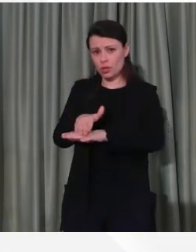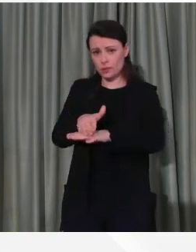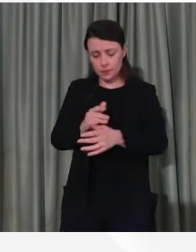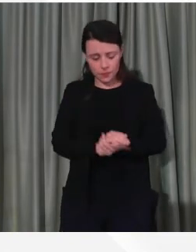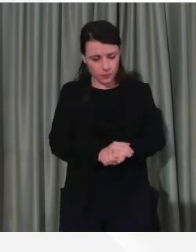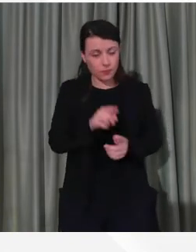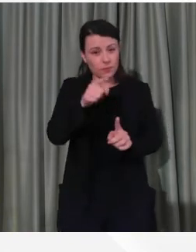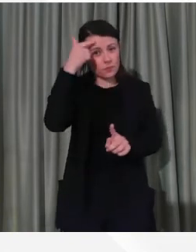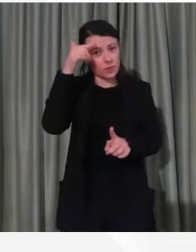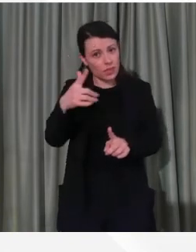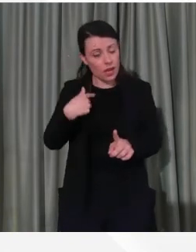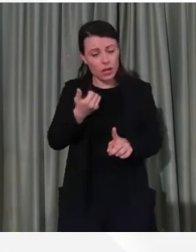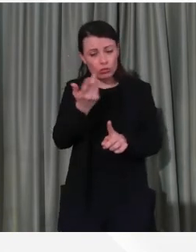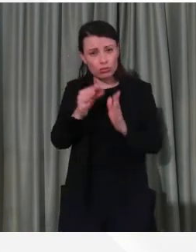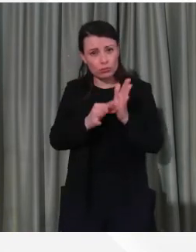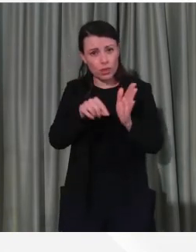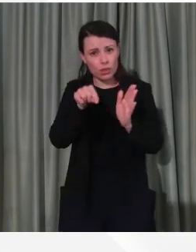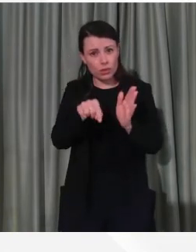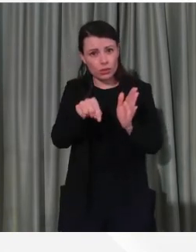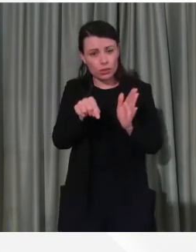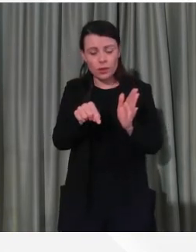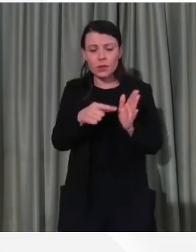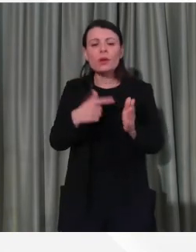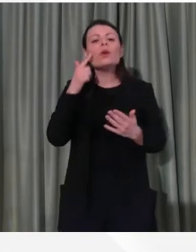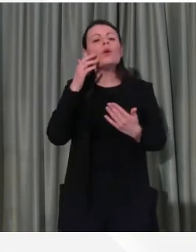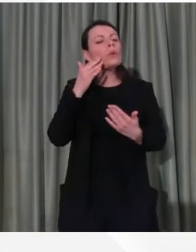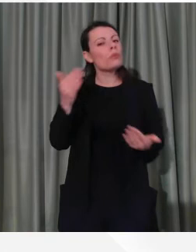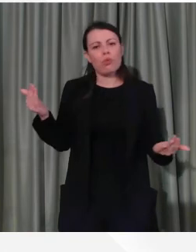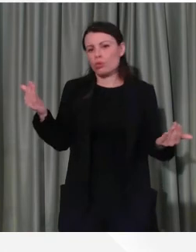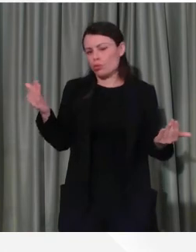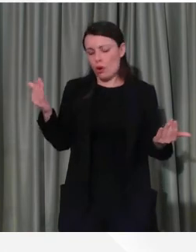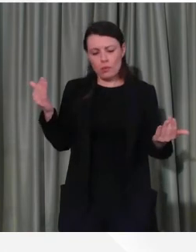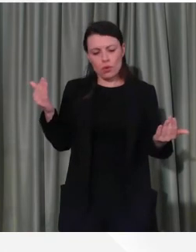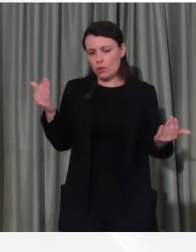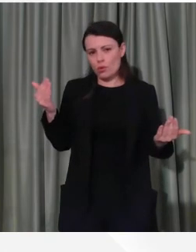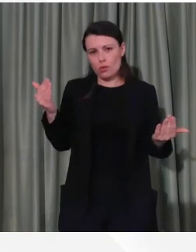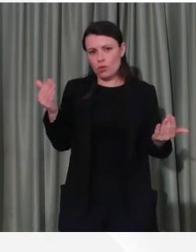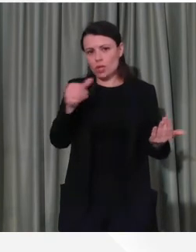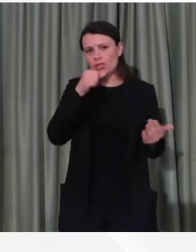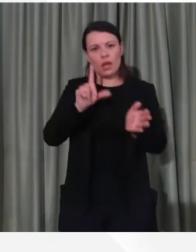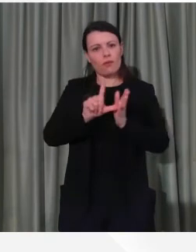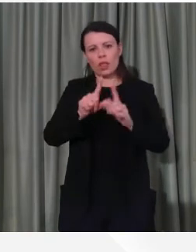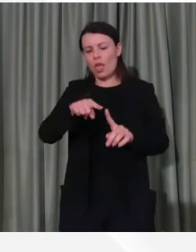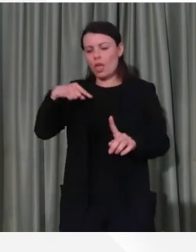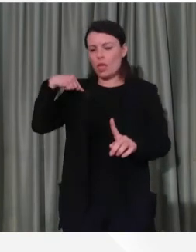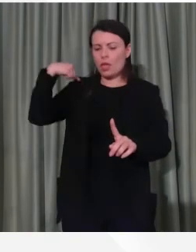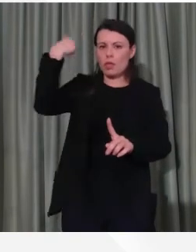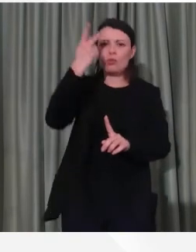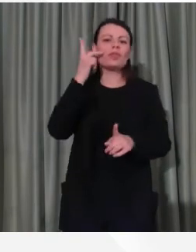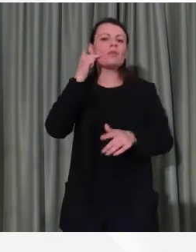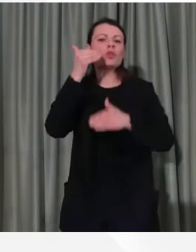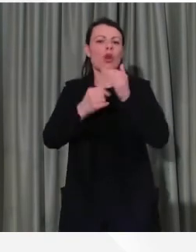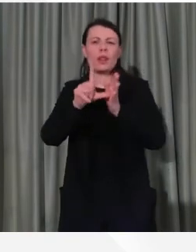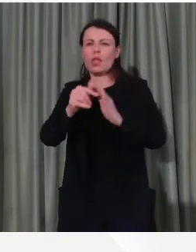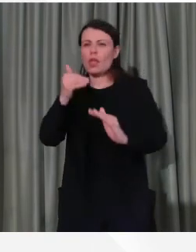questo è il dato purtroppo che migliorerà solo più a lungo tempo, perché quando uno